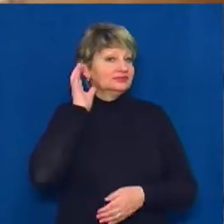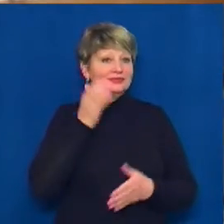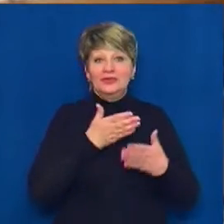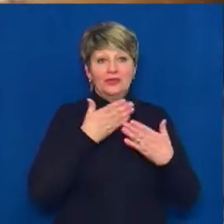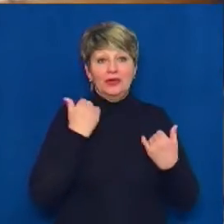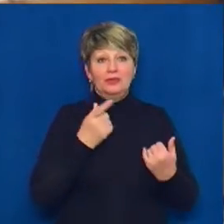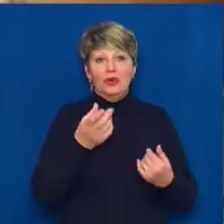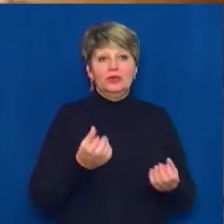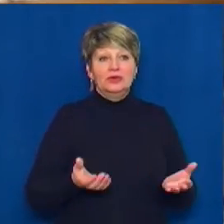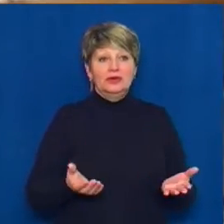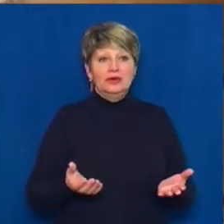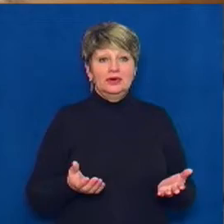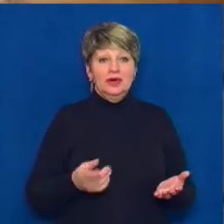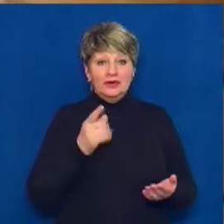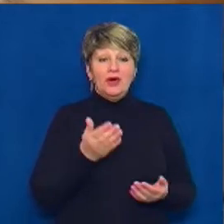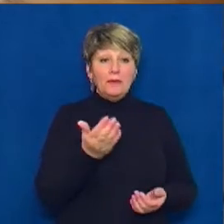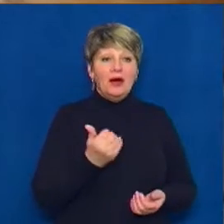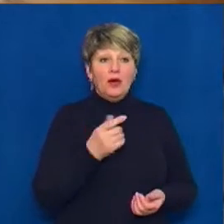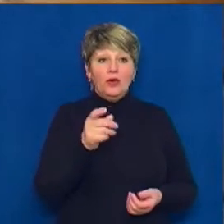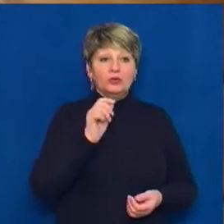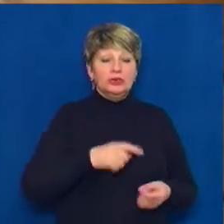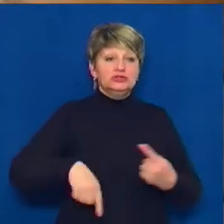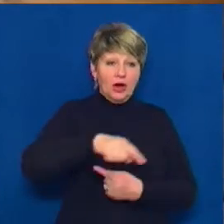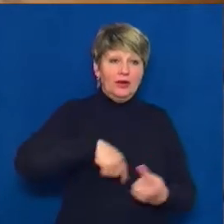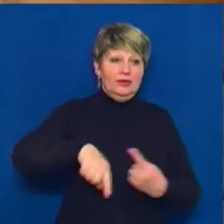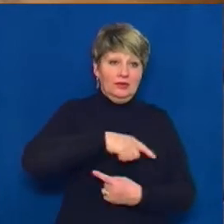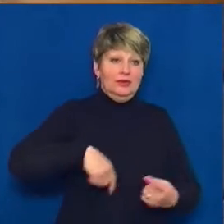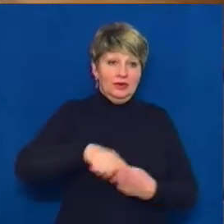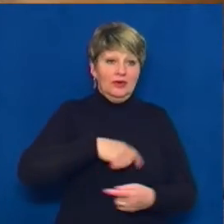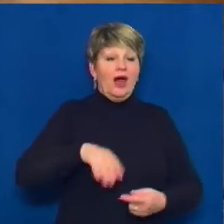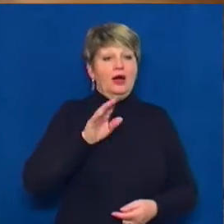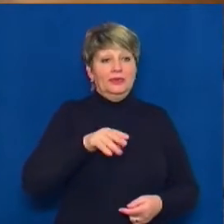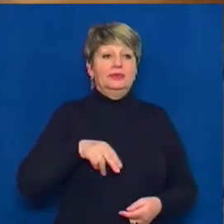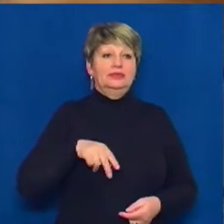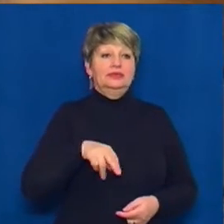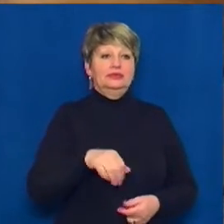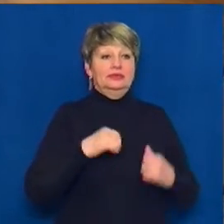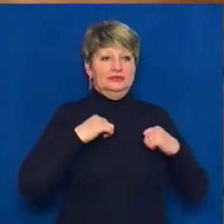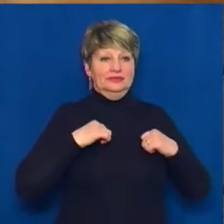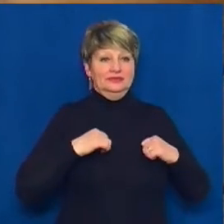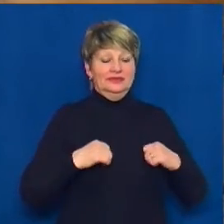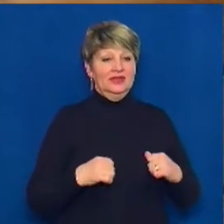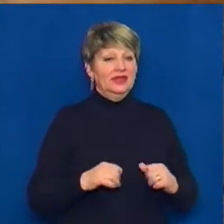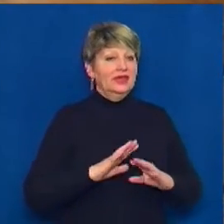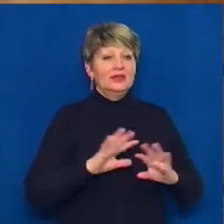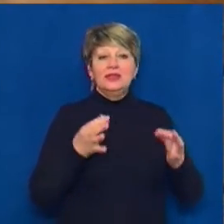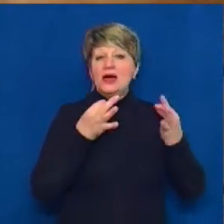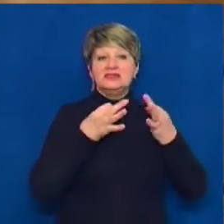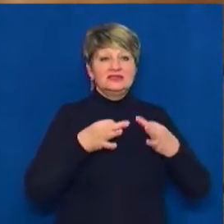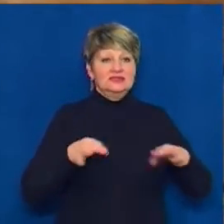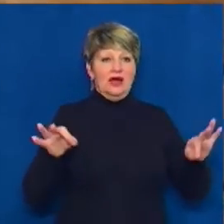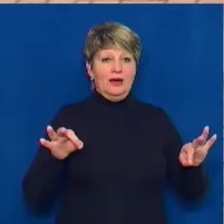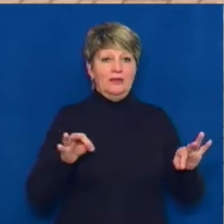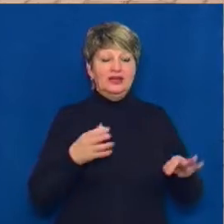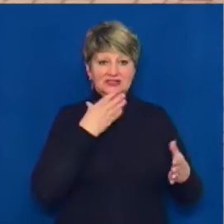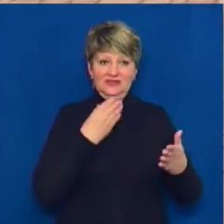Він його підзиваєш, він може три кола зробити і тоді вже підійде. От він такий. Незалежність у нього, знаєте, от